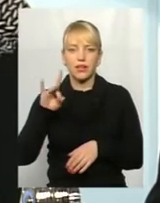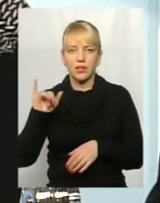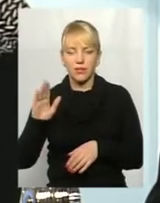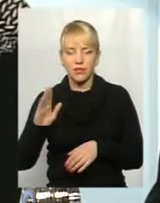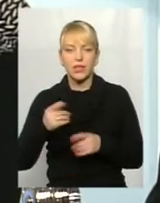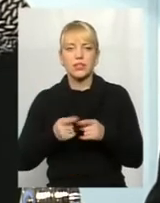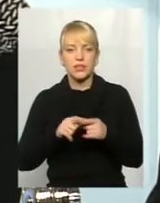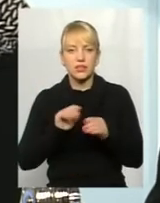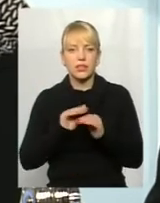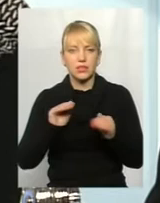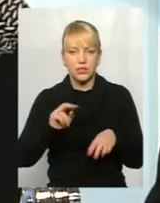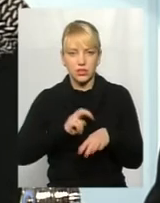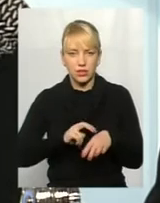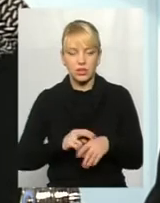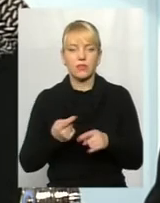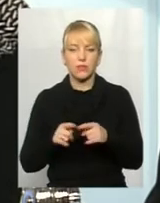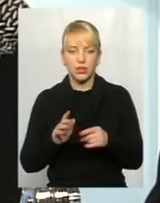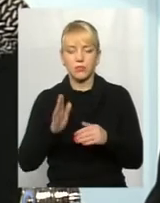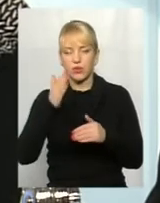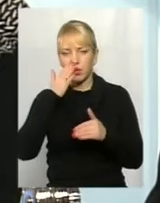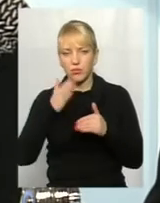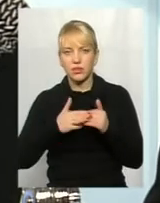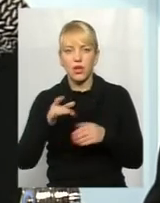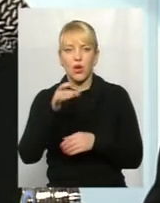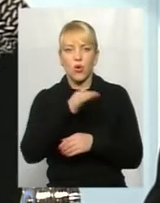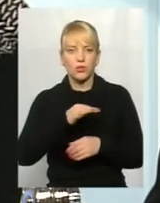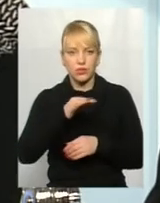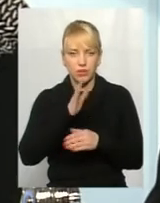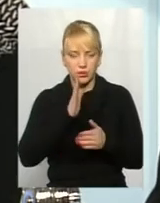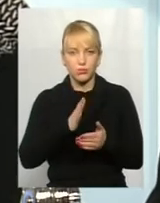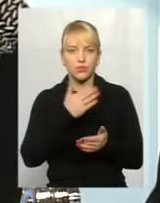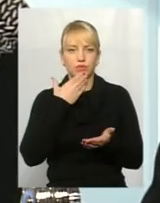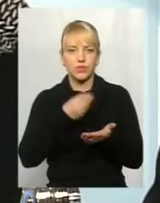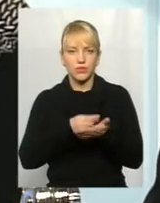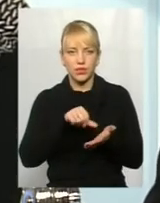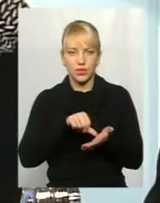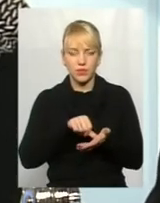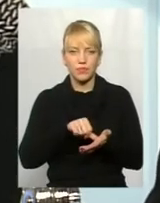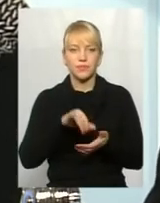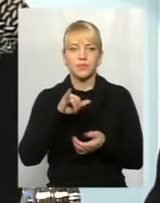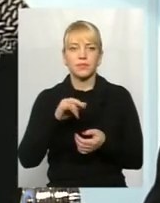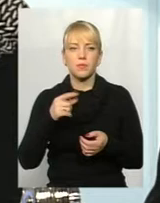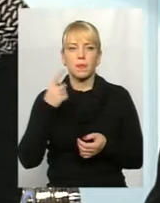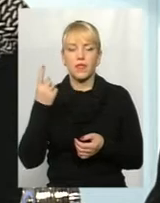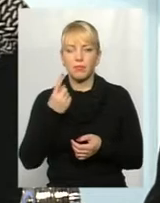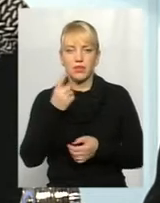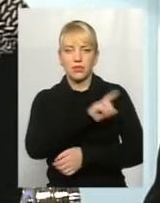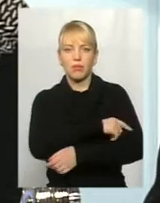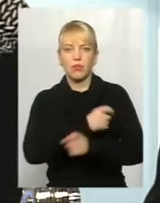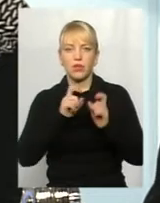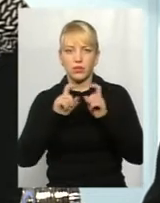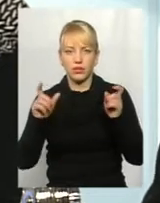дітям наближається теж на мікрорайони. Це є Озерна, і в першій поліклініці